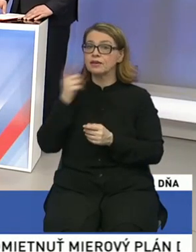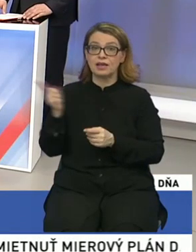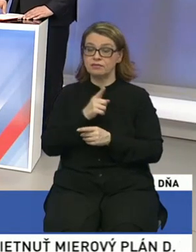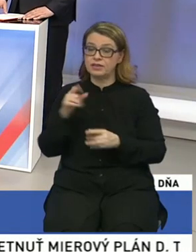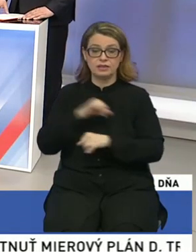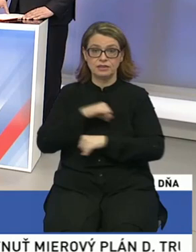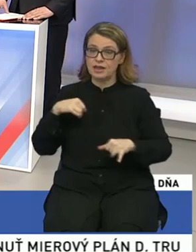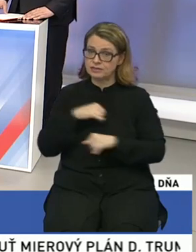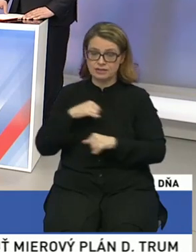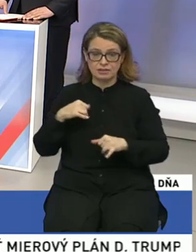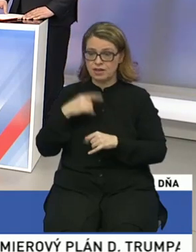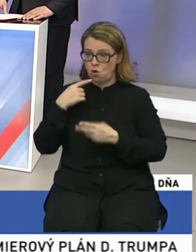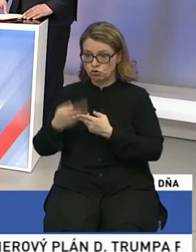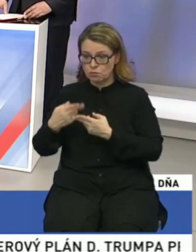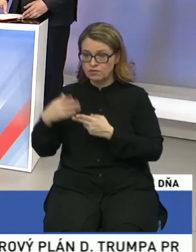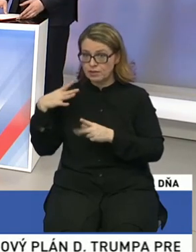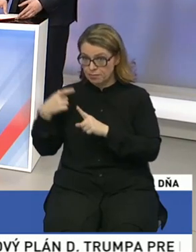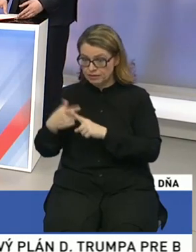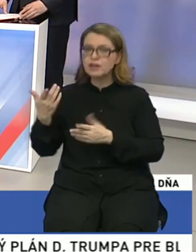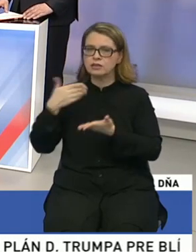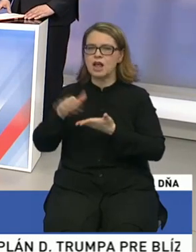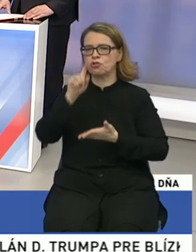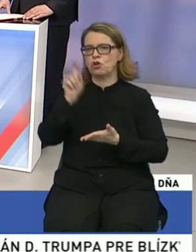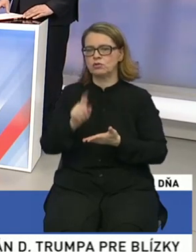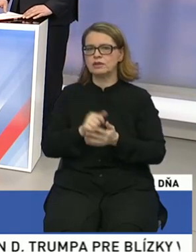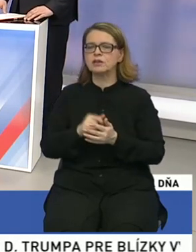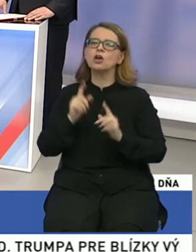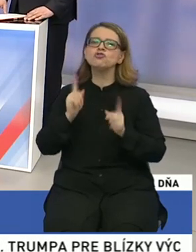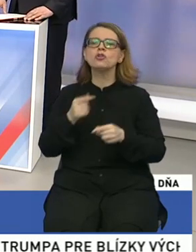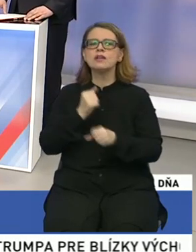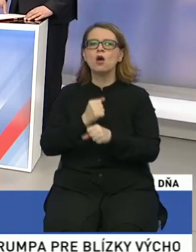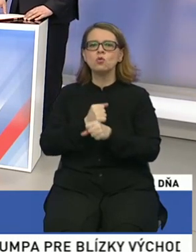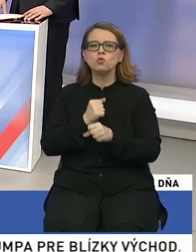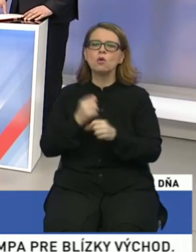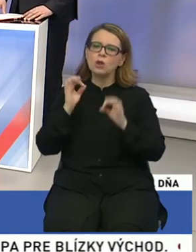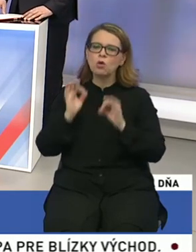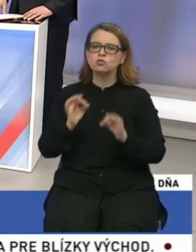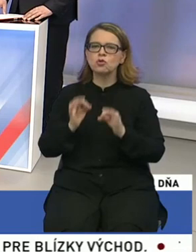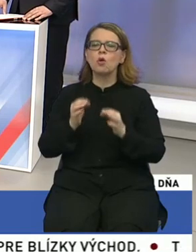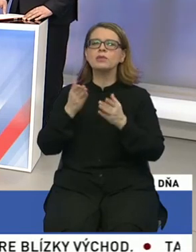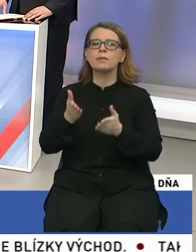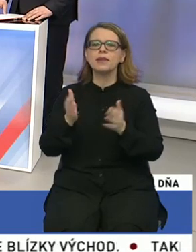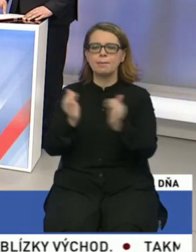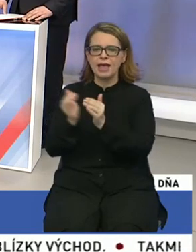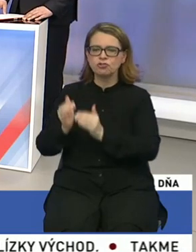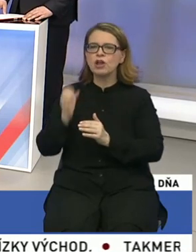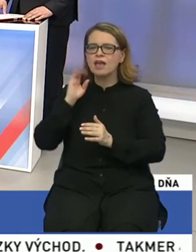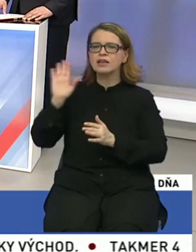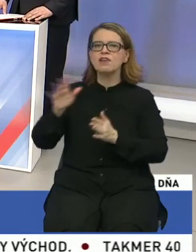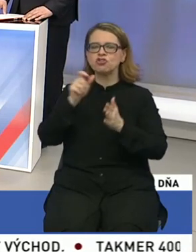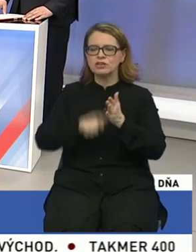reagovať, pán Krajňák, poďme k ďalšej otázke. Čo sa v prospech menším podarilo urobiť v rokoch, keď mali vaše strany, dokonca vy osobne,